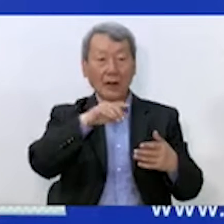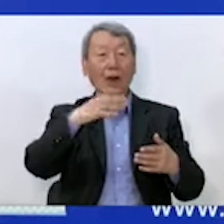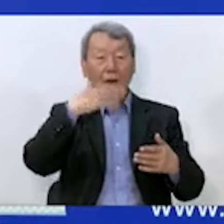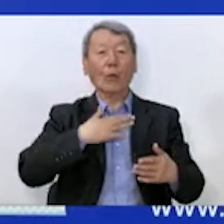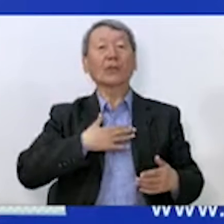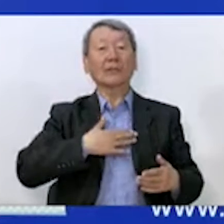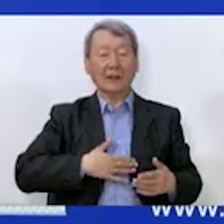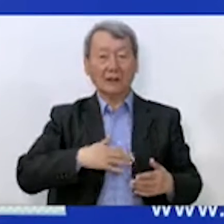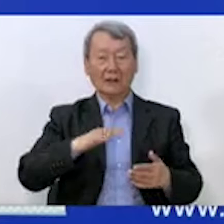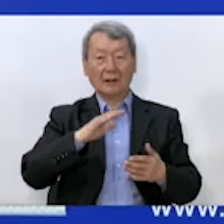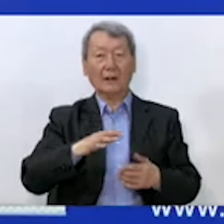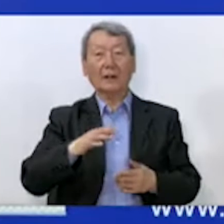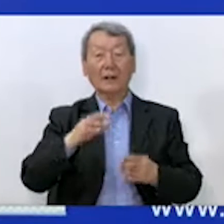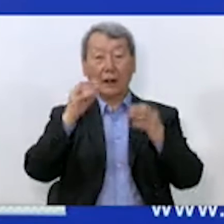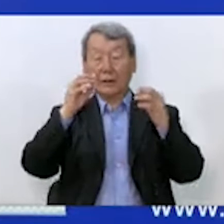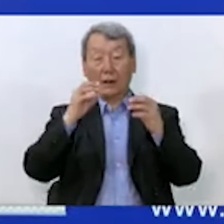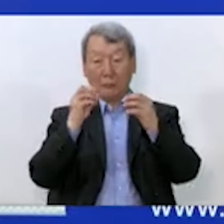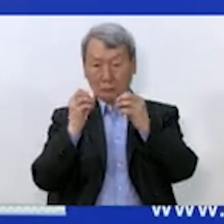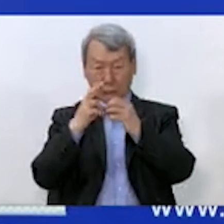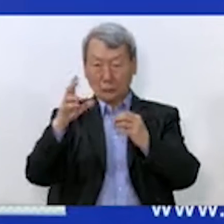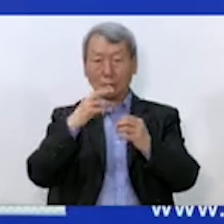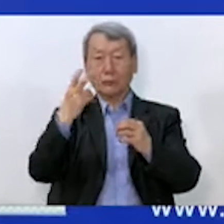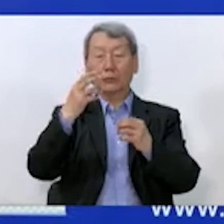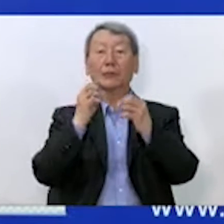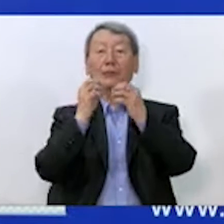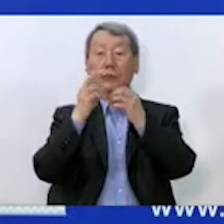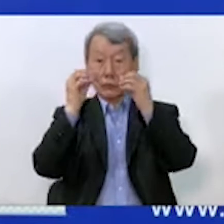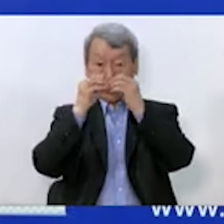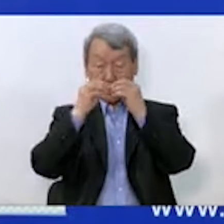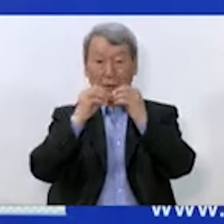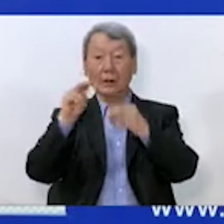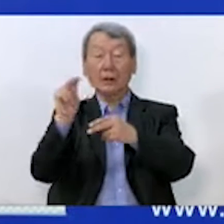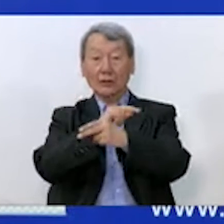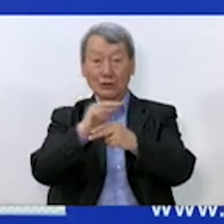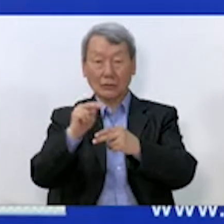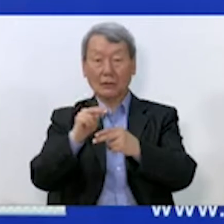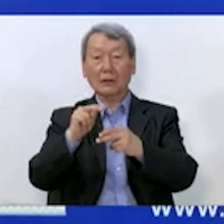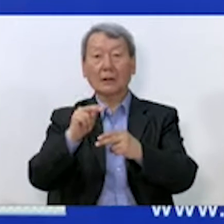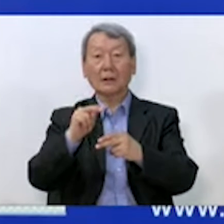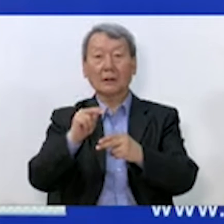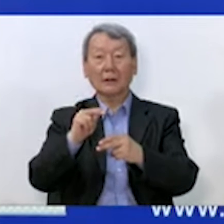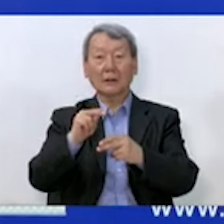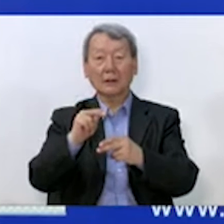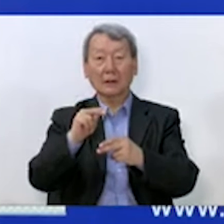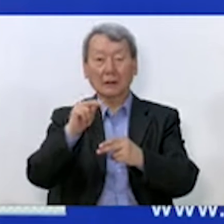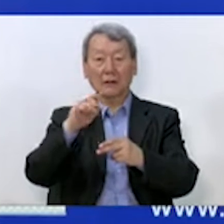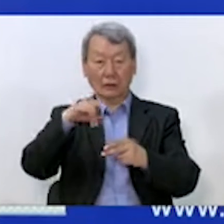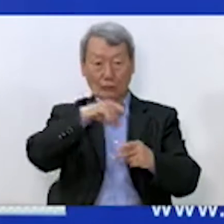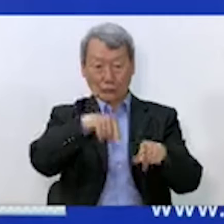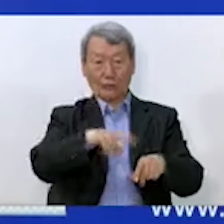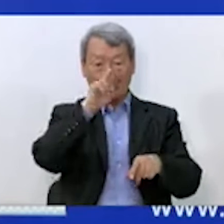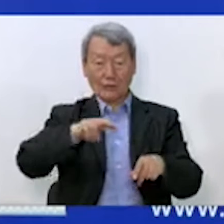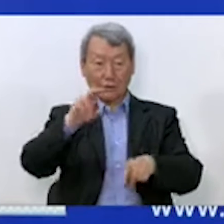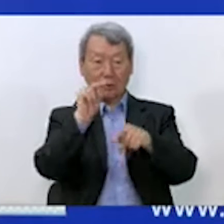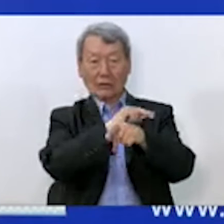состоянии. 10 случаев находятся на лечении в Республиканской